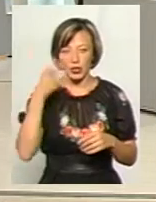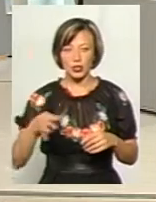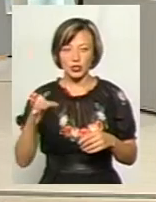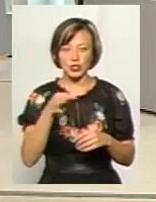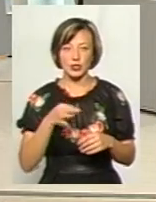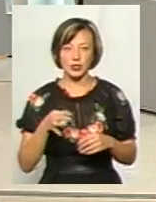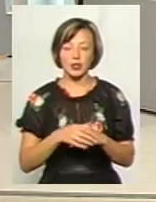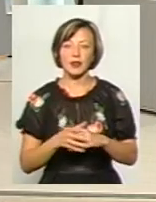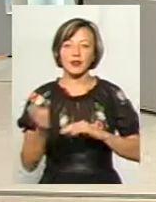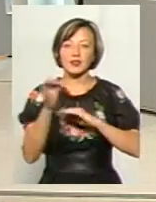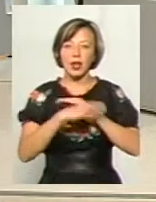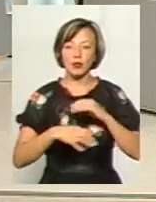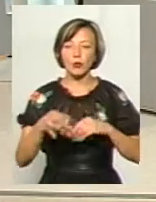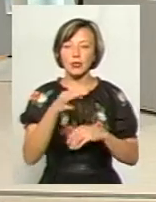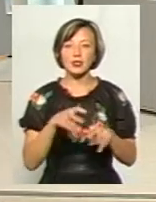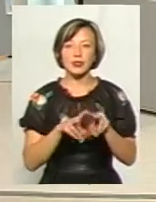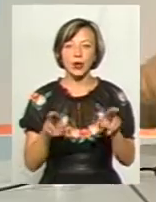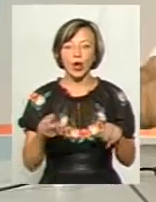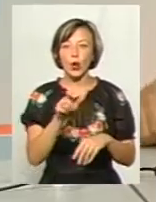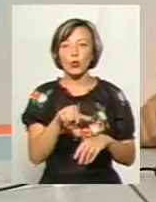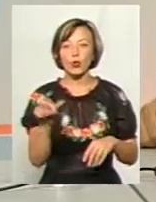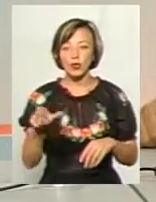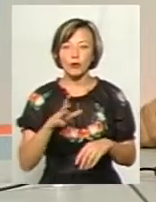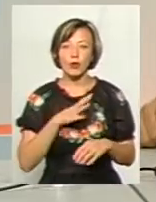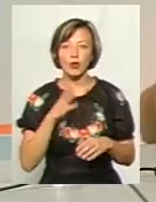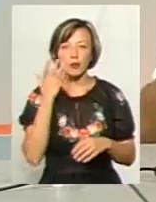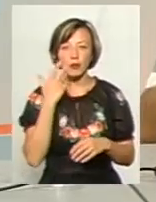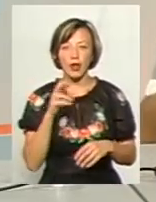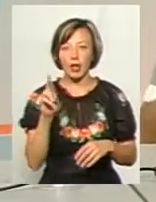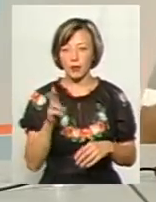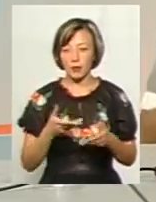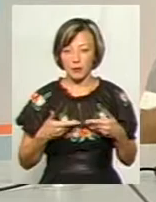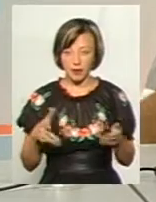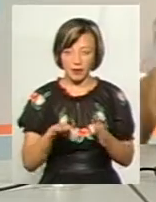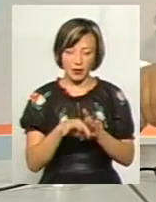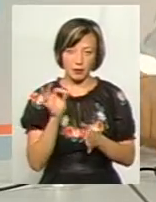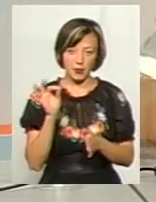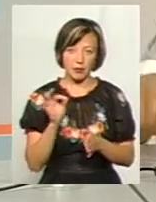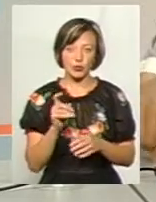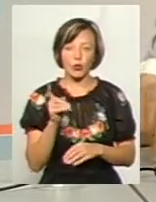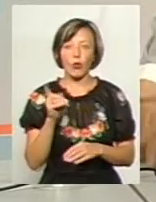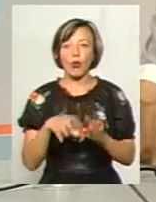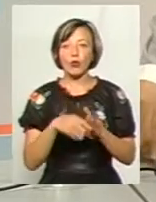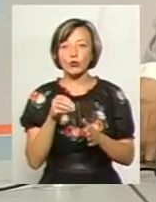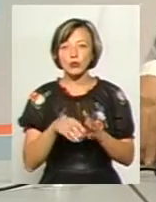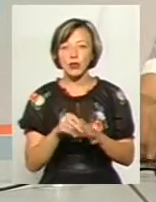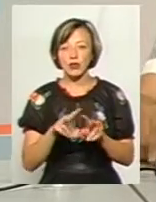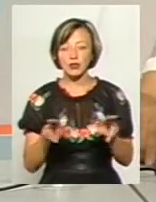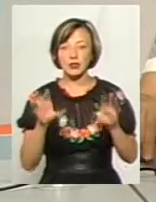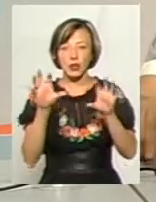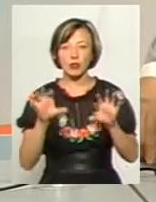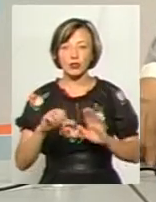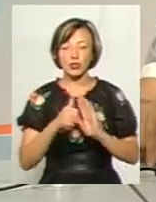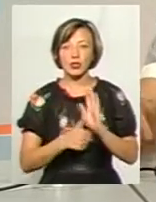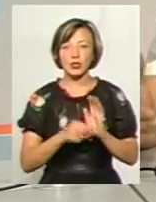в Західі областях, тих самих людей, яких були при Януковичі, ми вибираємо. Ті, що голосували за ті самі закони 16